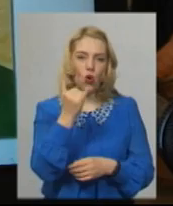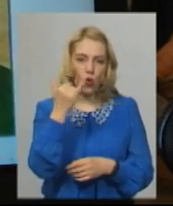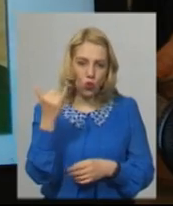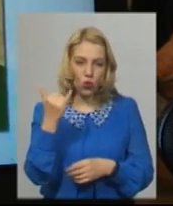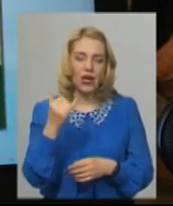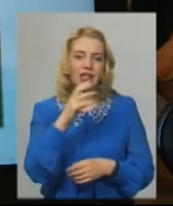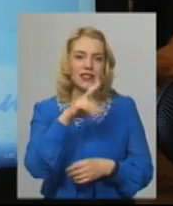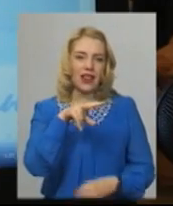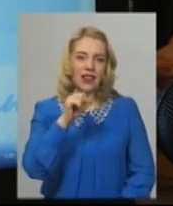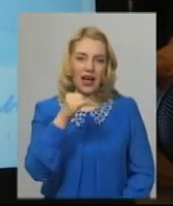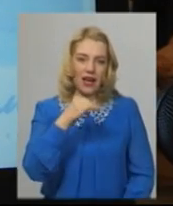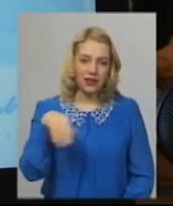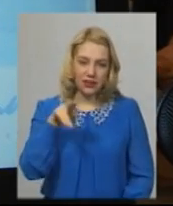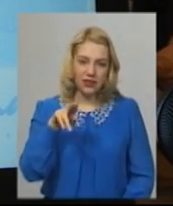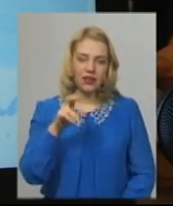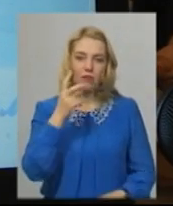висоти пташиного польоту».